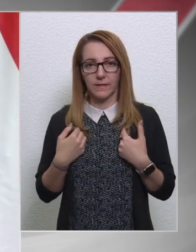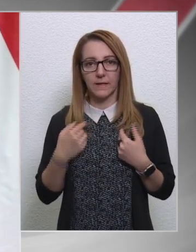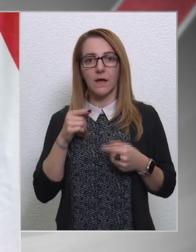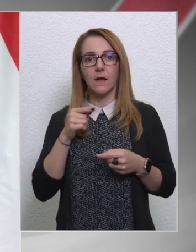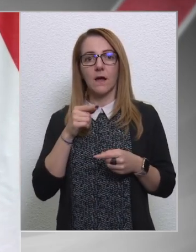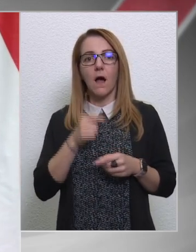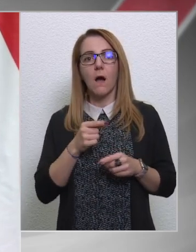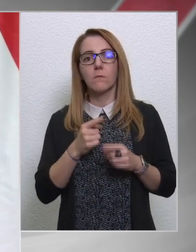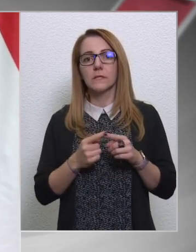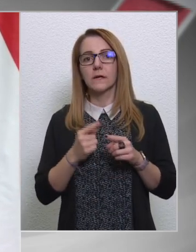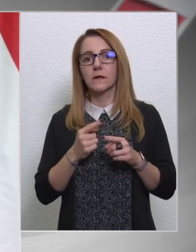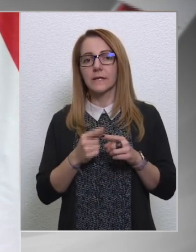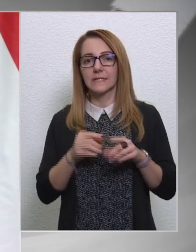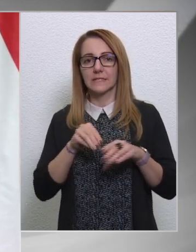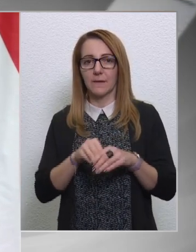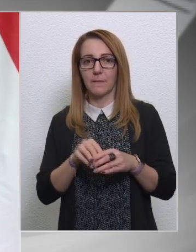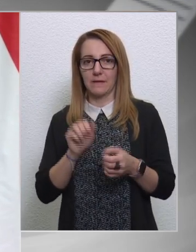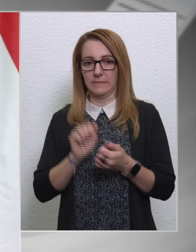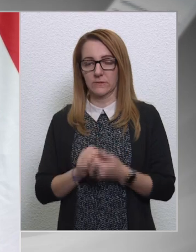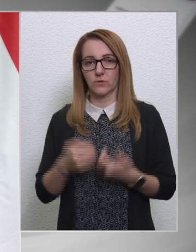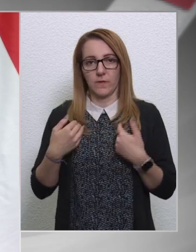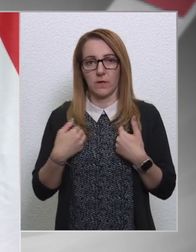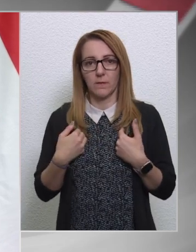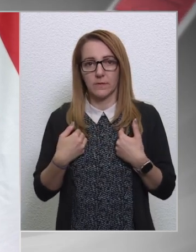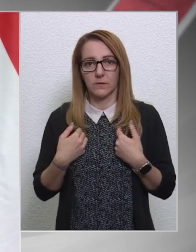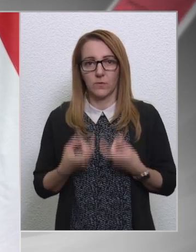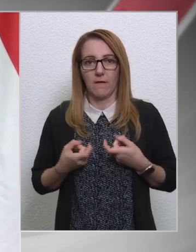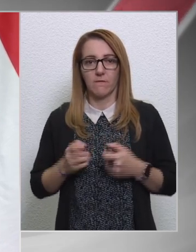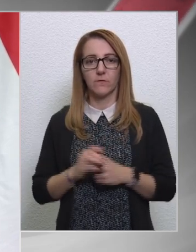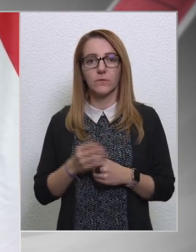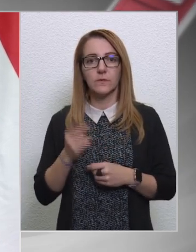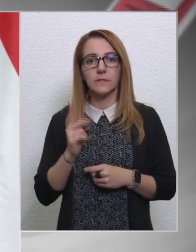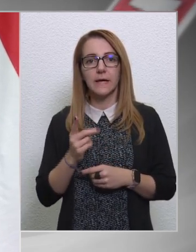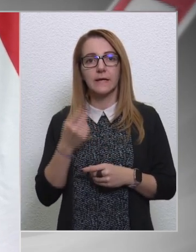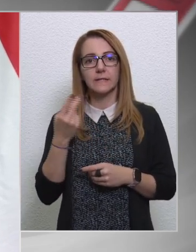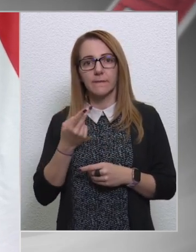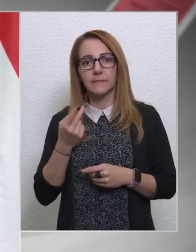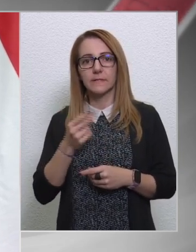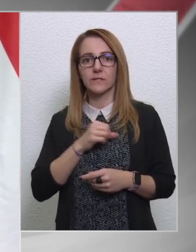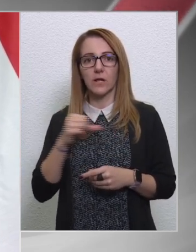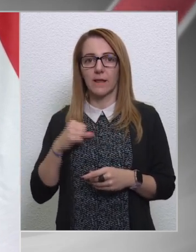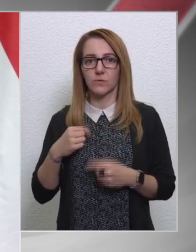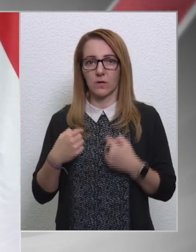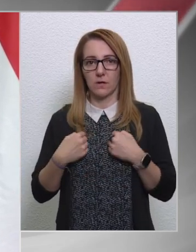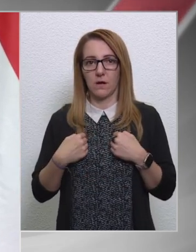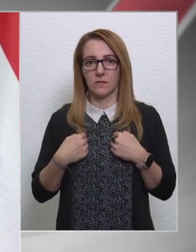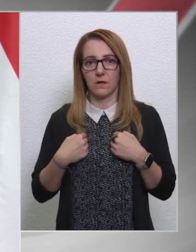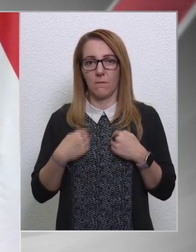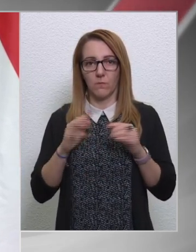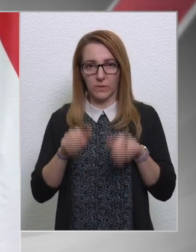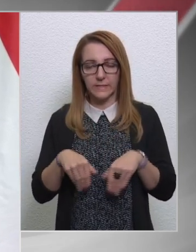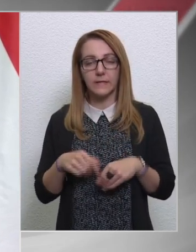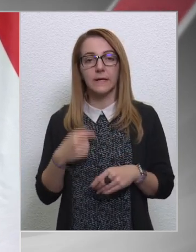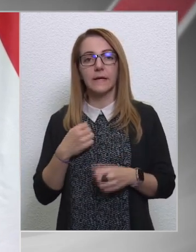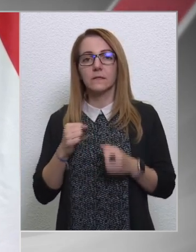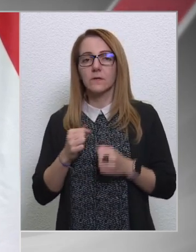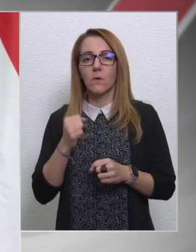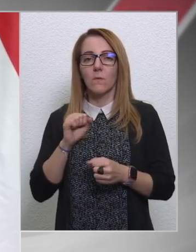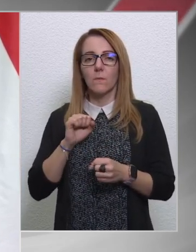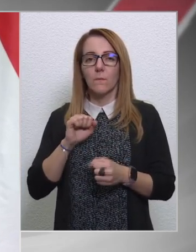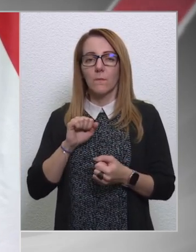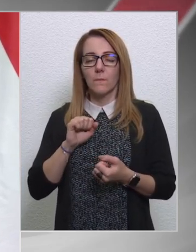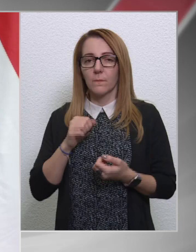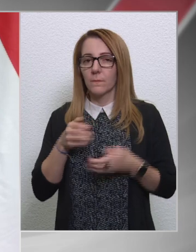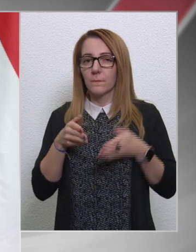Azon a rész, abban a részében biztos vagyok, ami rajtam múlik, de természetesen ez nem csak rajtam múlik. Én nagyon bízom benne, az Európai